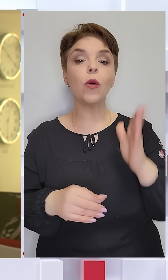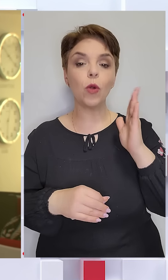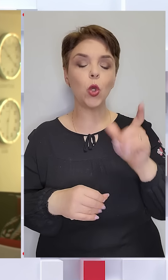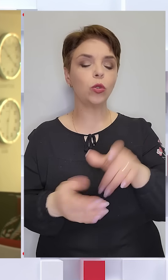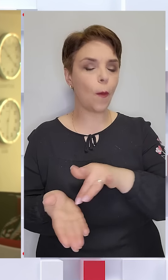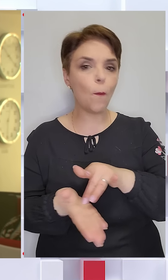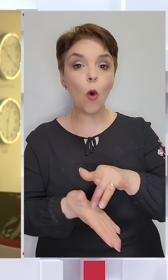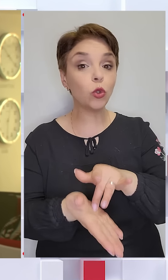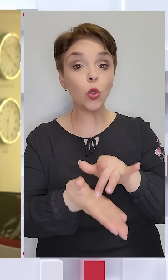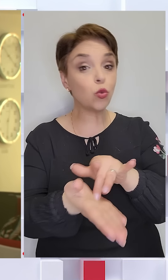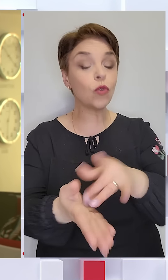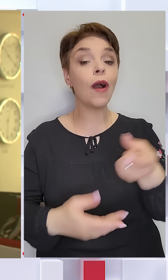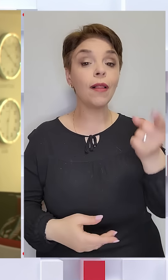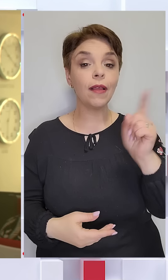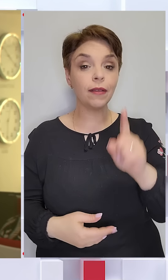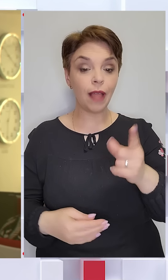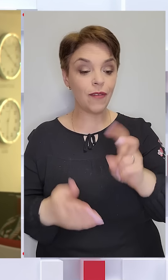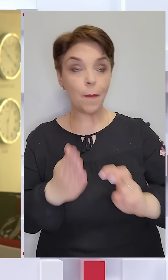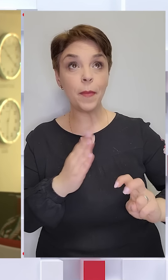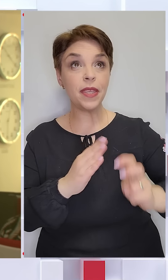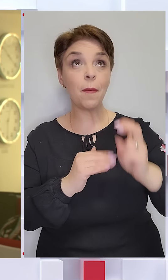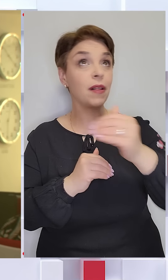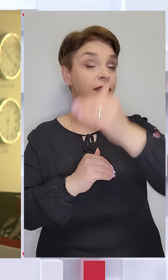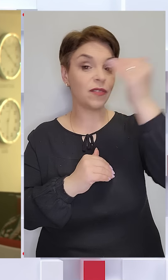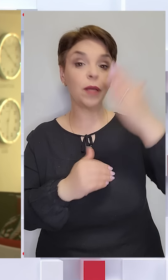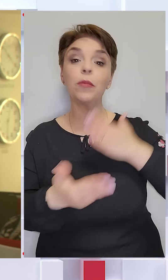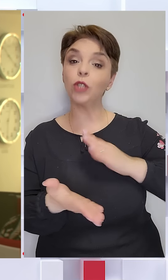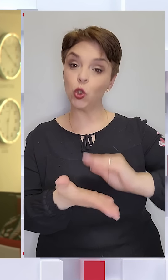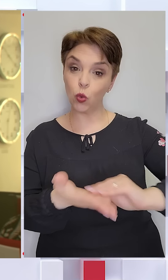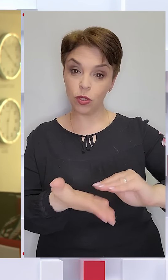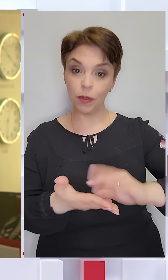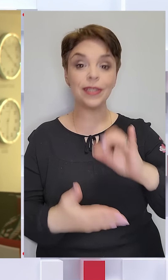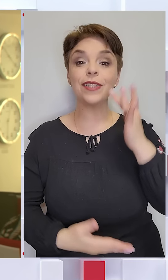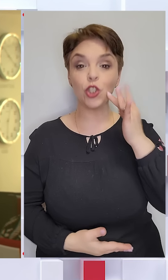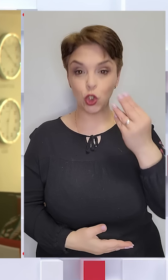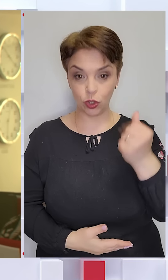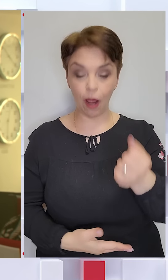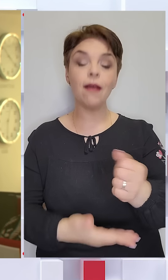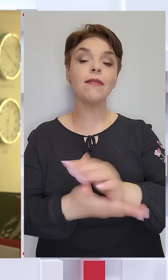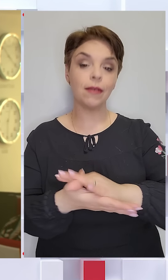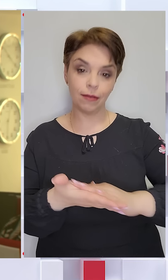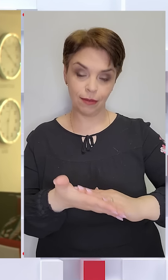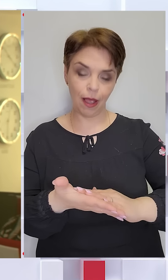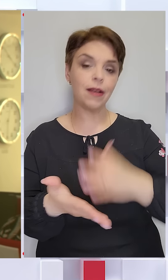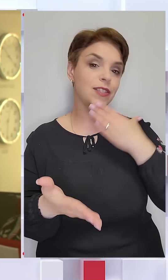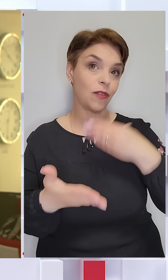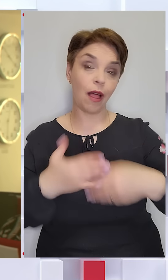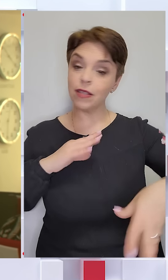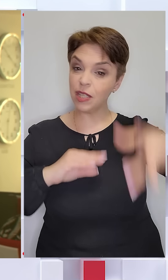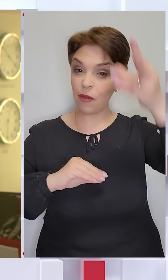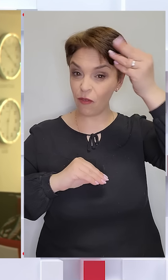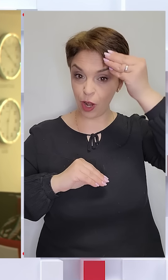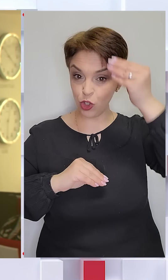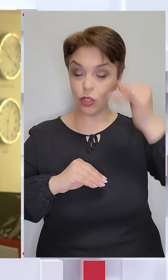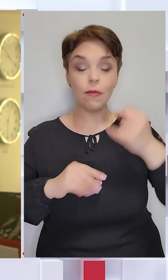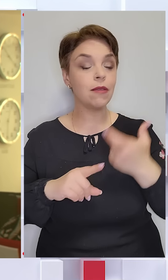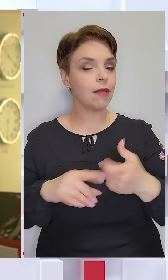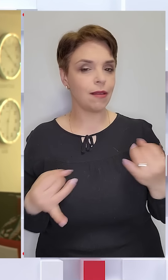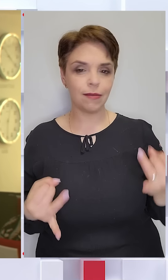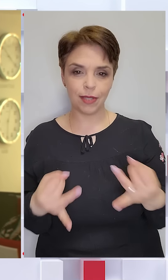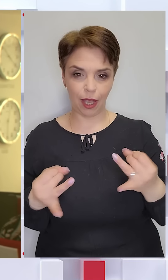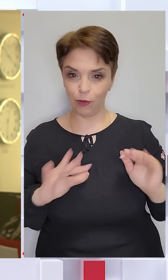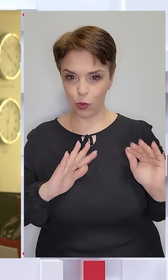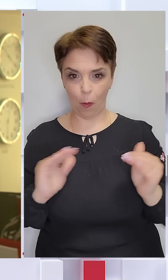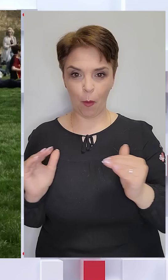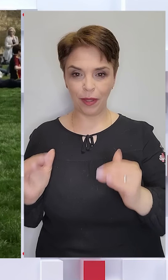подорожували і навіть піднімалися в небо. Ольга Кошеленко зі Сполучених Штатів далі з власними враженнями і найцікавішими